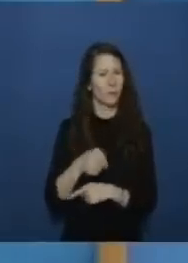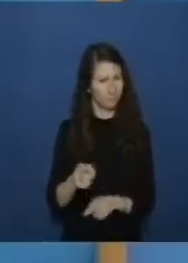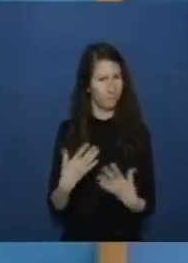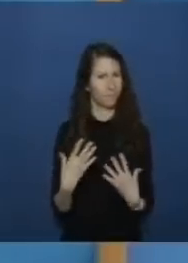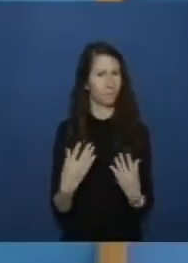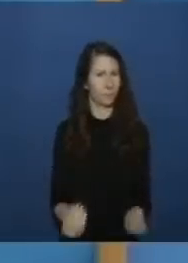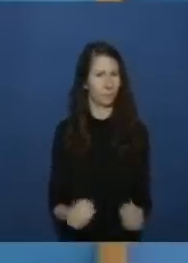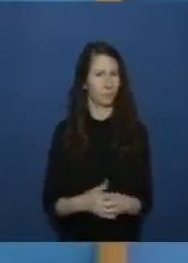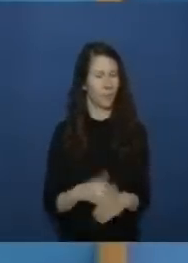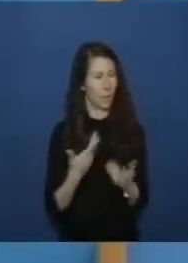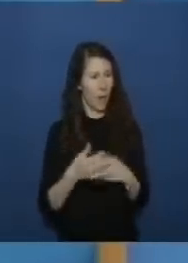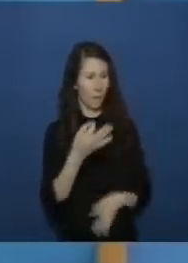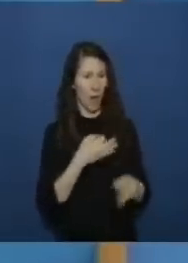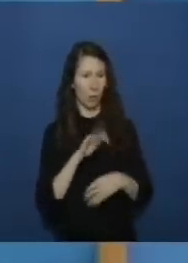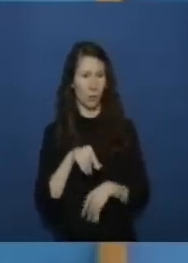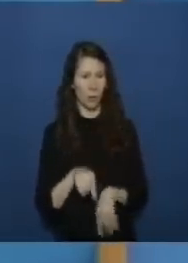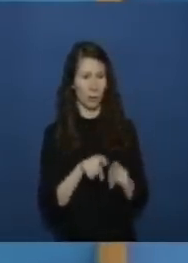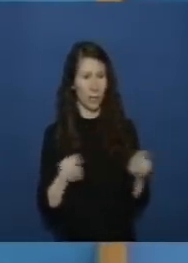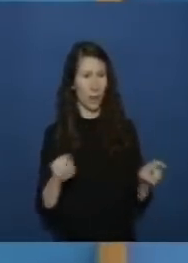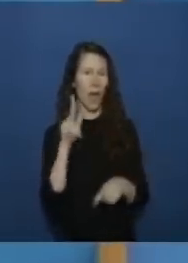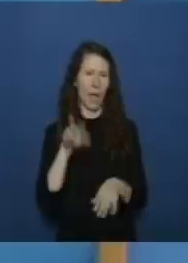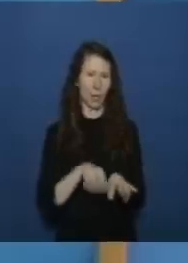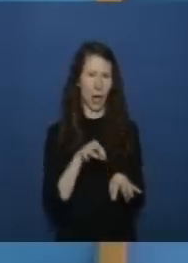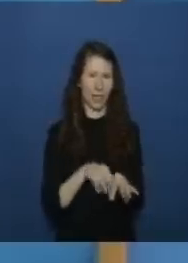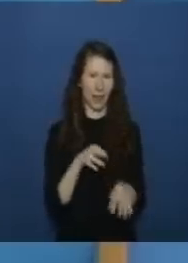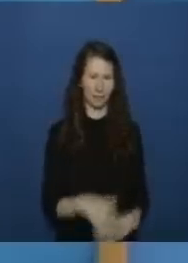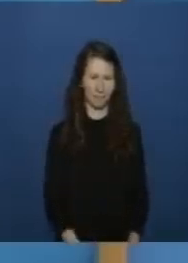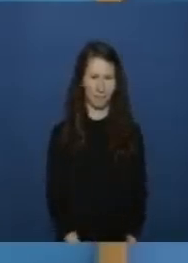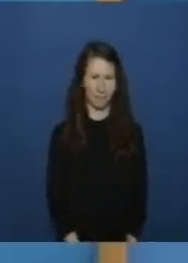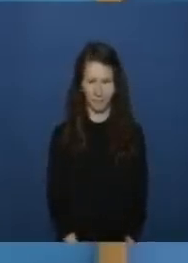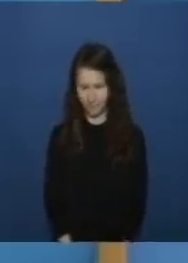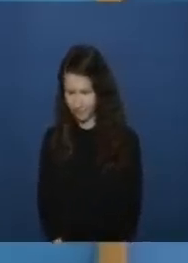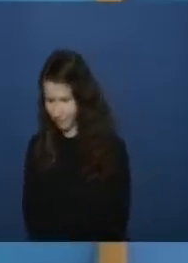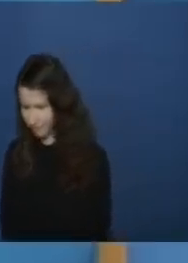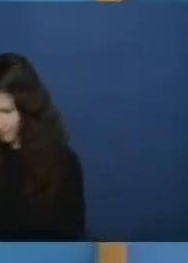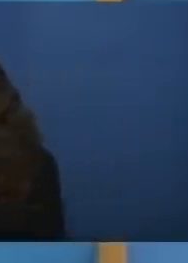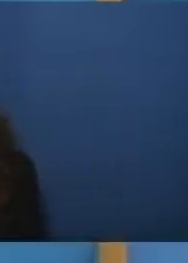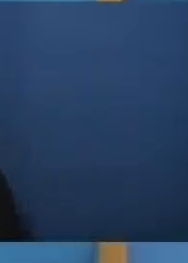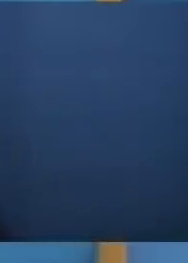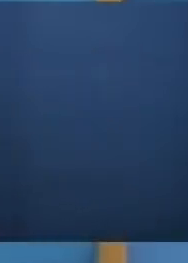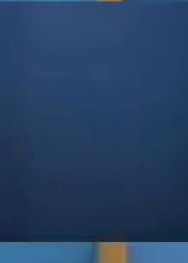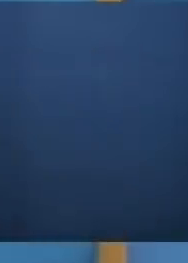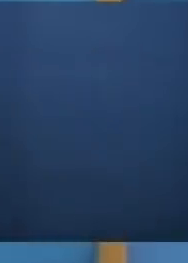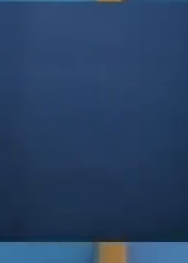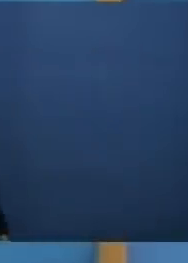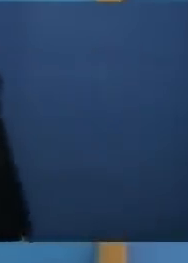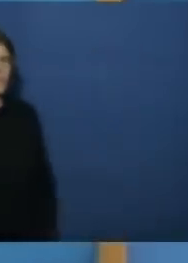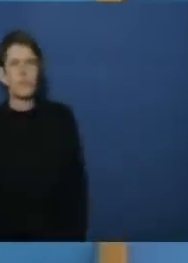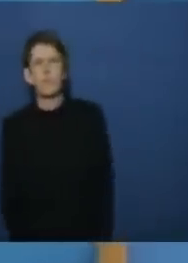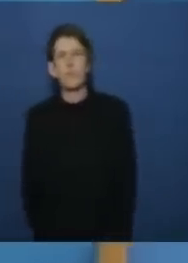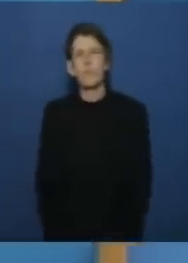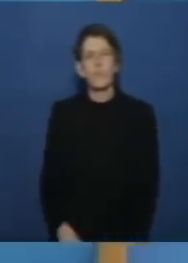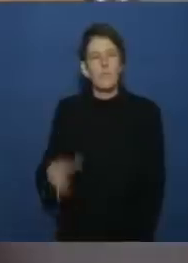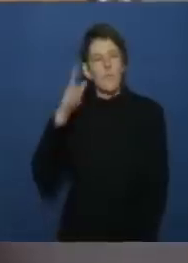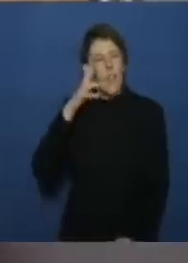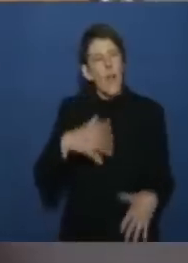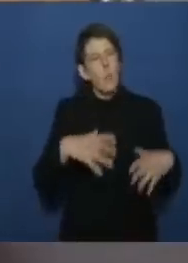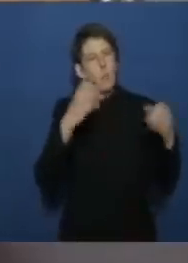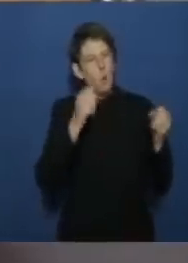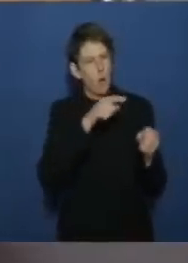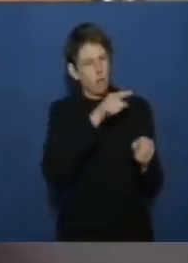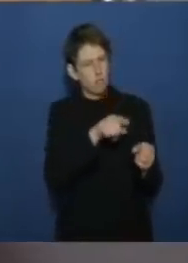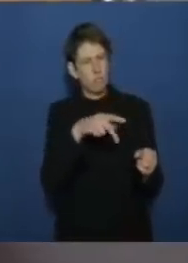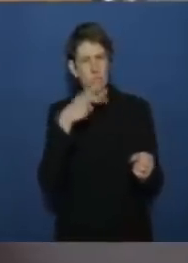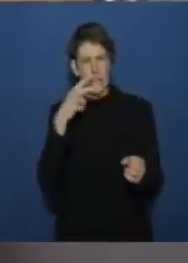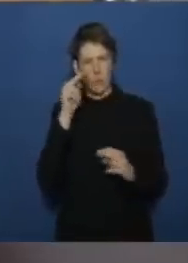gibt es weitere fragen zu diesem thema herr schneider herr burger sie haben von sehr unterschiedlichen perspektiven gesprochen können sie noch mal